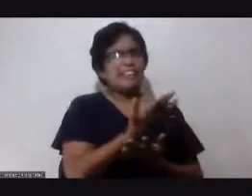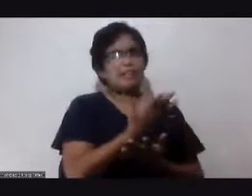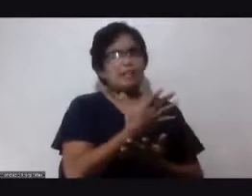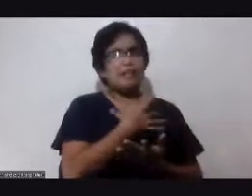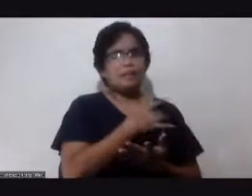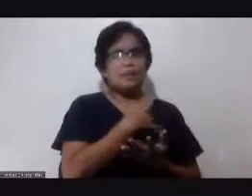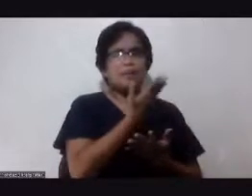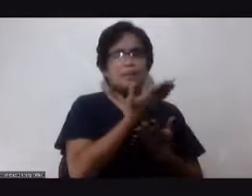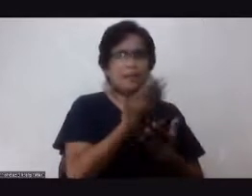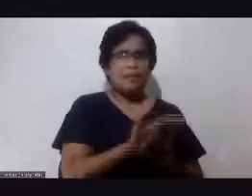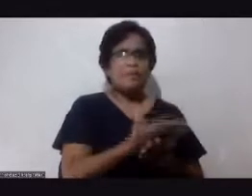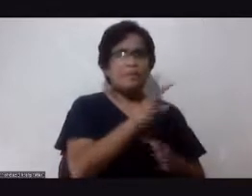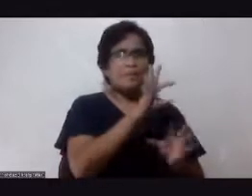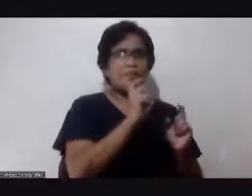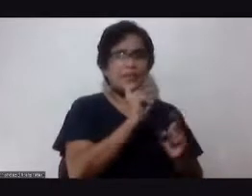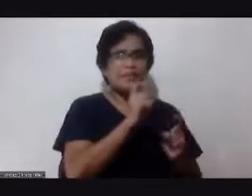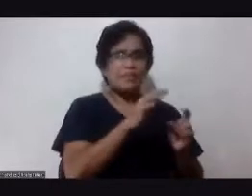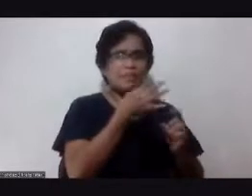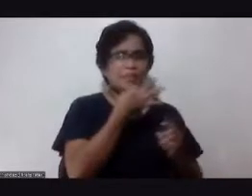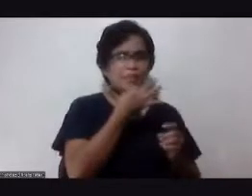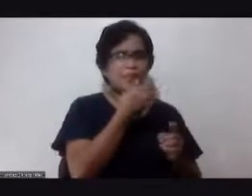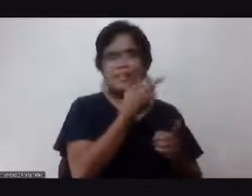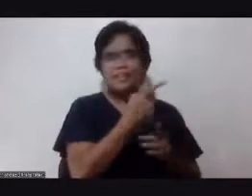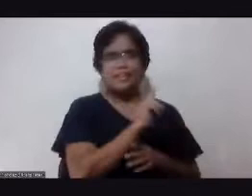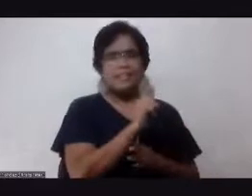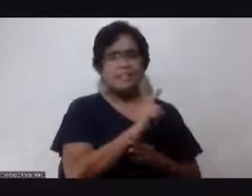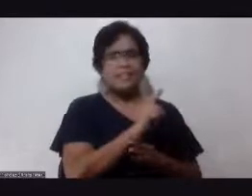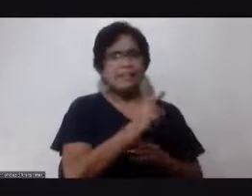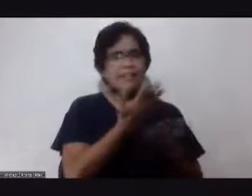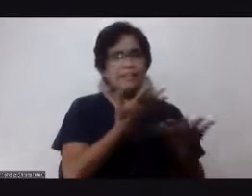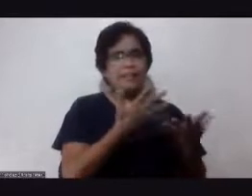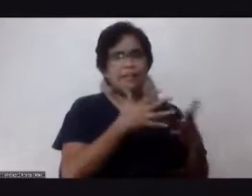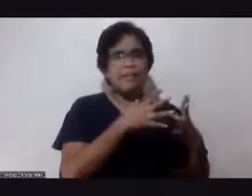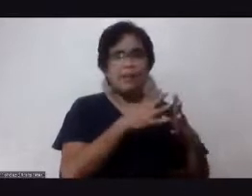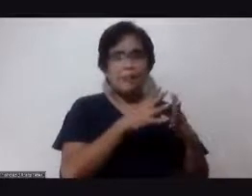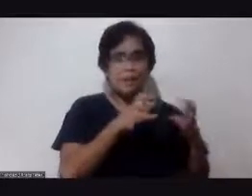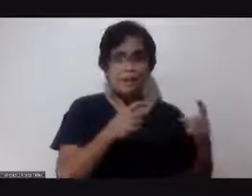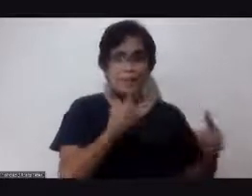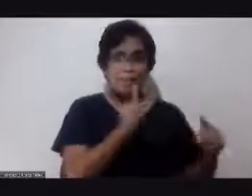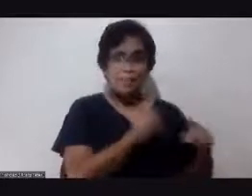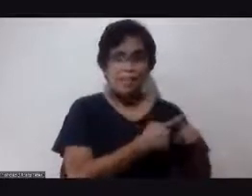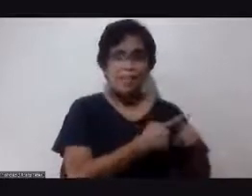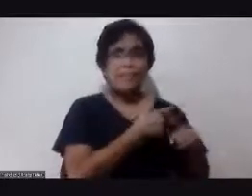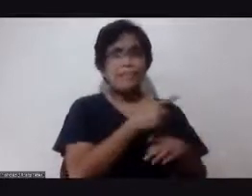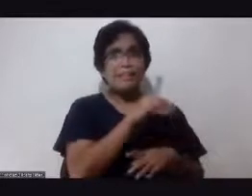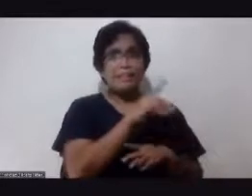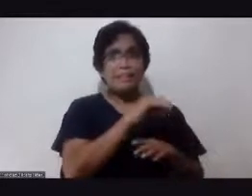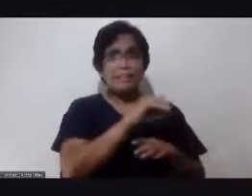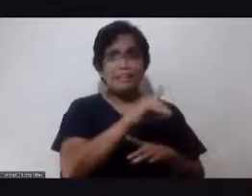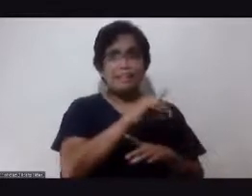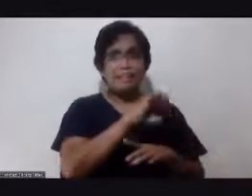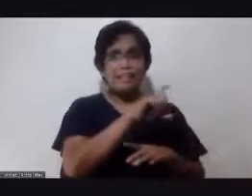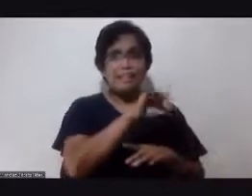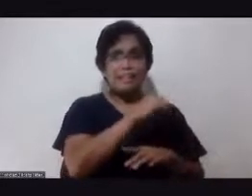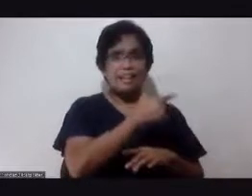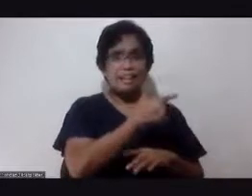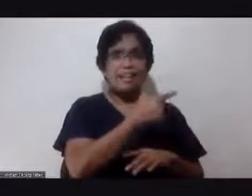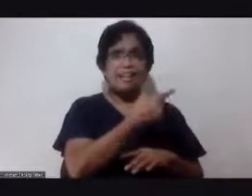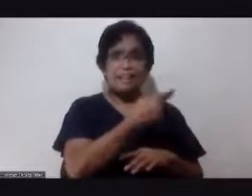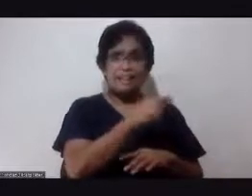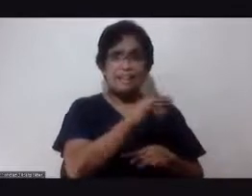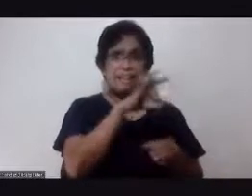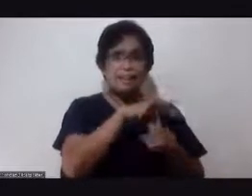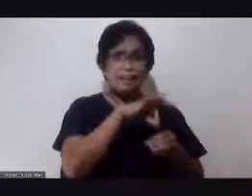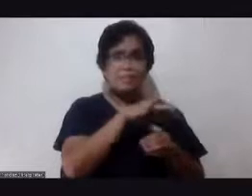Thank you po sa Ampalea Plus, Delight Salabat, at Guya Max na Katuangko. Tapos, Brother Benson, yung katanungan tungkol dyan sa sinasabi mong